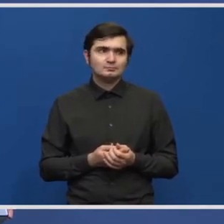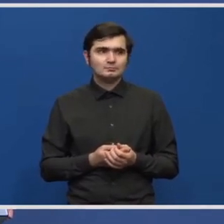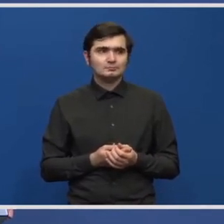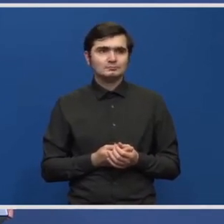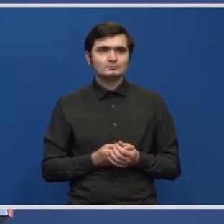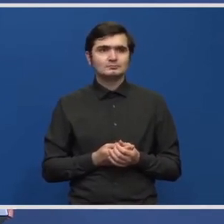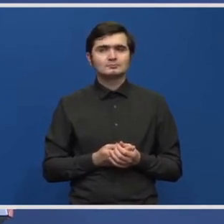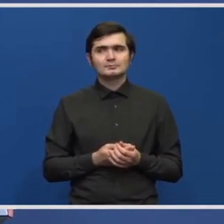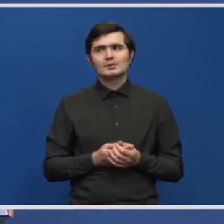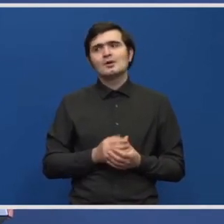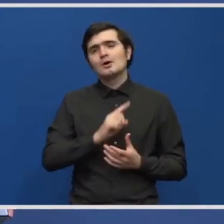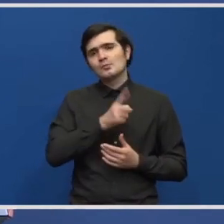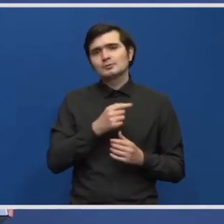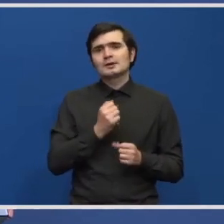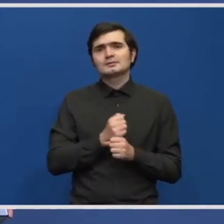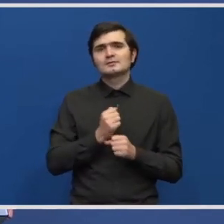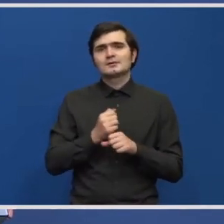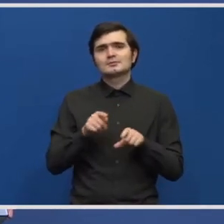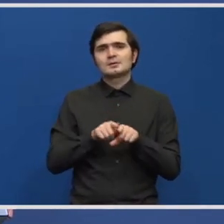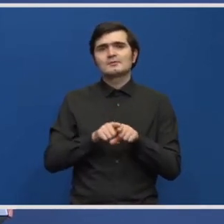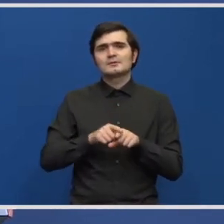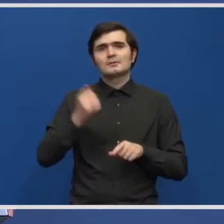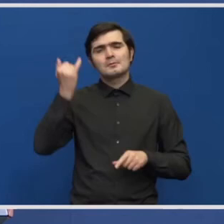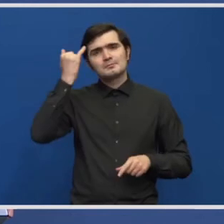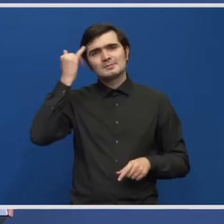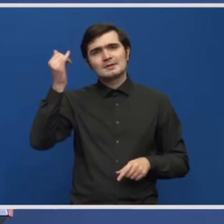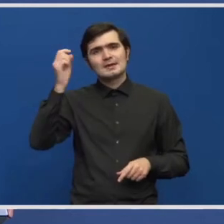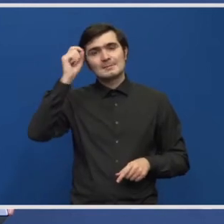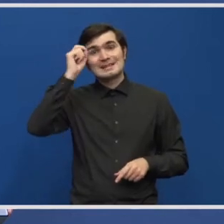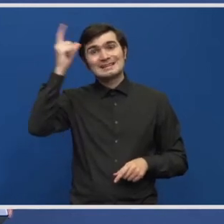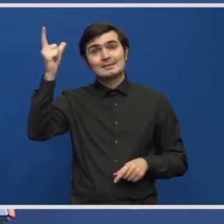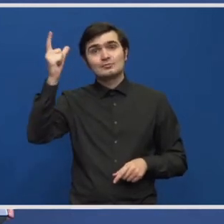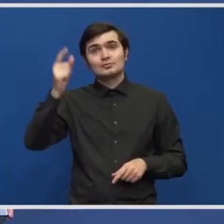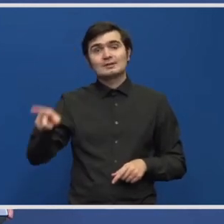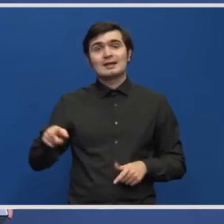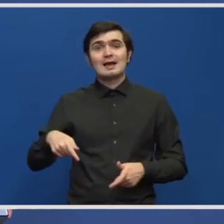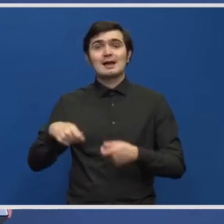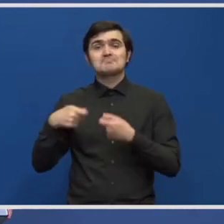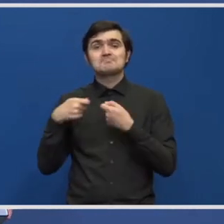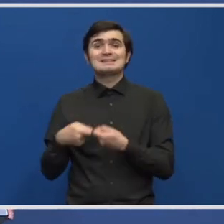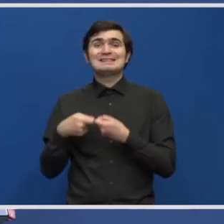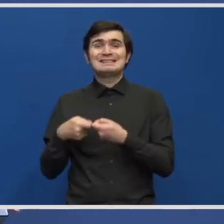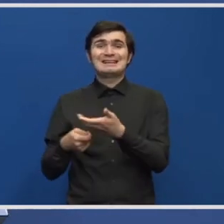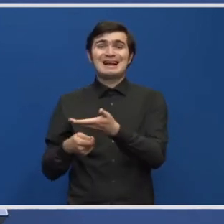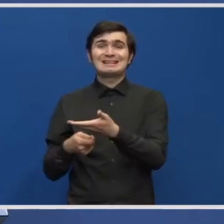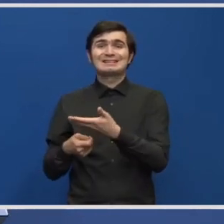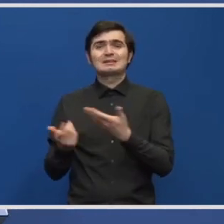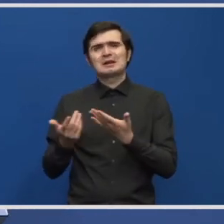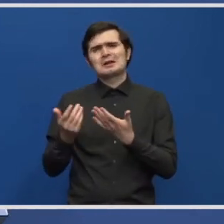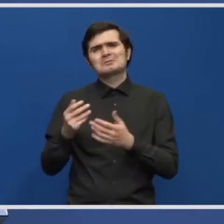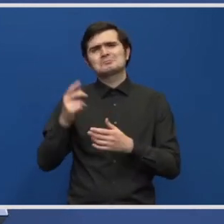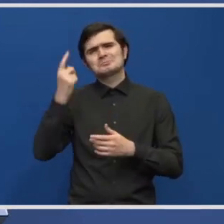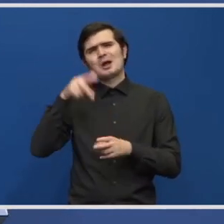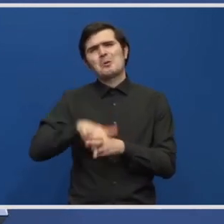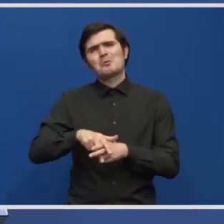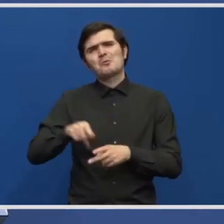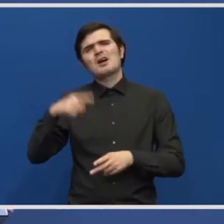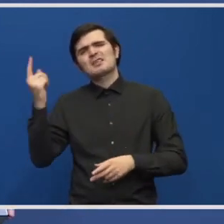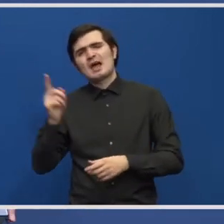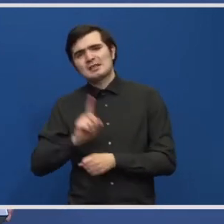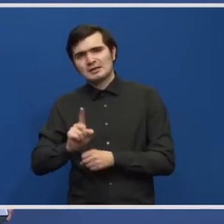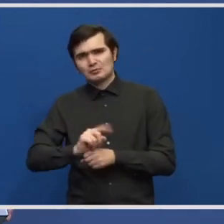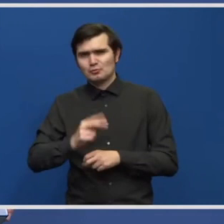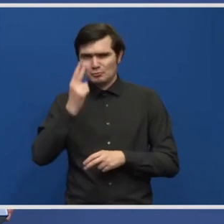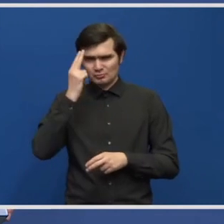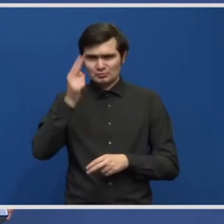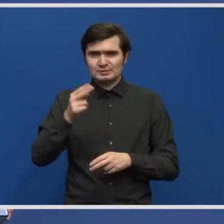sau, până rog, ar fi putut să existe varianta unei înțelepciuni, mai ales din partea sindicatului, care, de altfel, s-au ocupat de alte lucruri, după cum știți, de